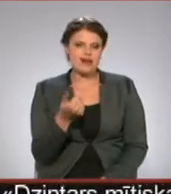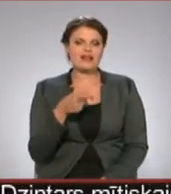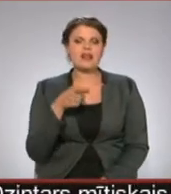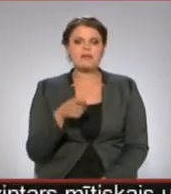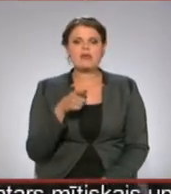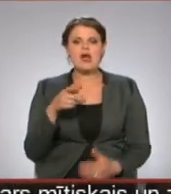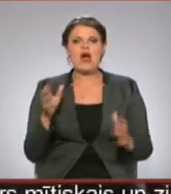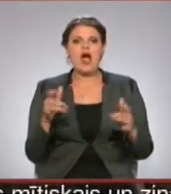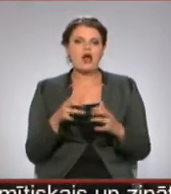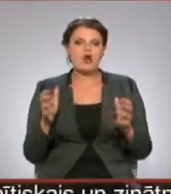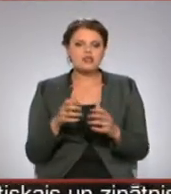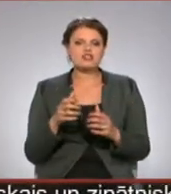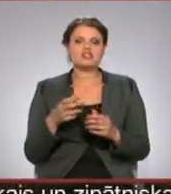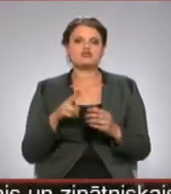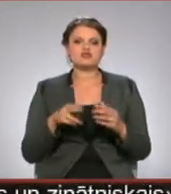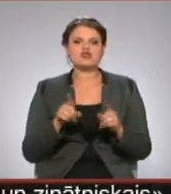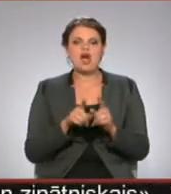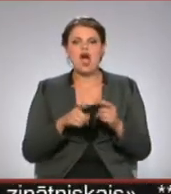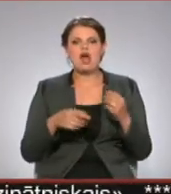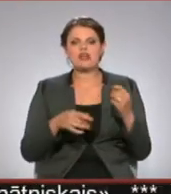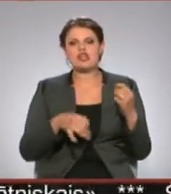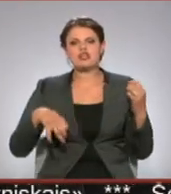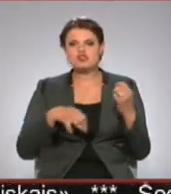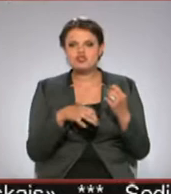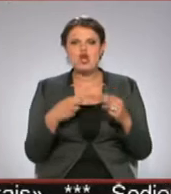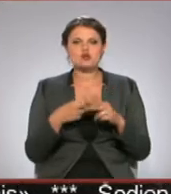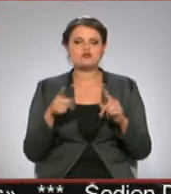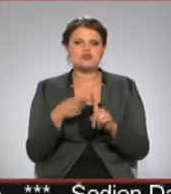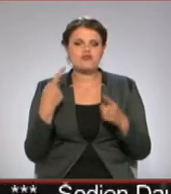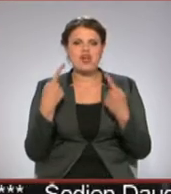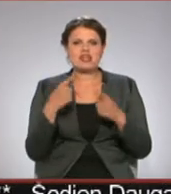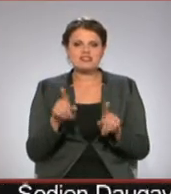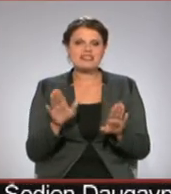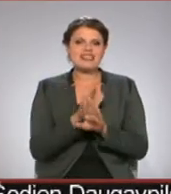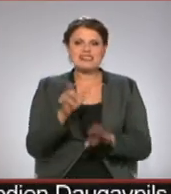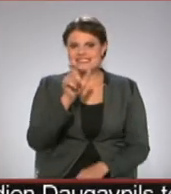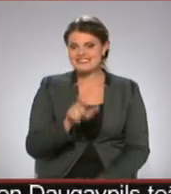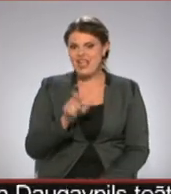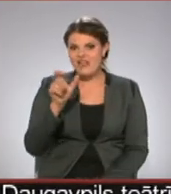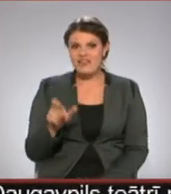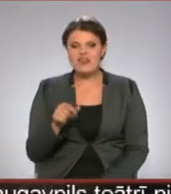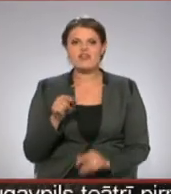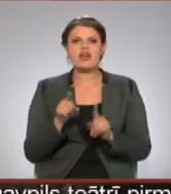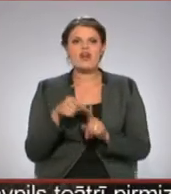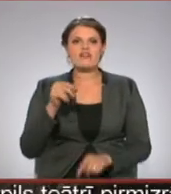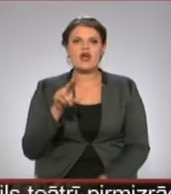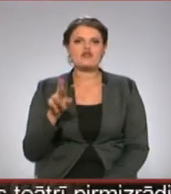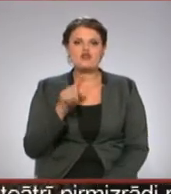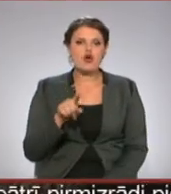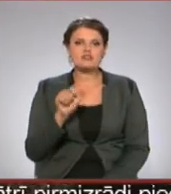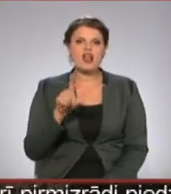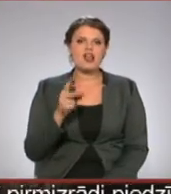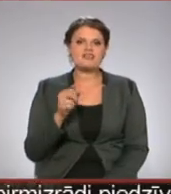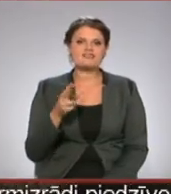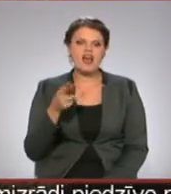Ksenija Sidorova, čelists Miša Maiskis, bazbaritons Egils Siliņš, soprāni Maikovaļevsku Ninesi Galanti, tenors Aleksandrs Andoņenko